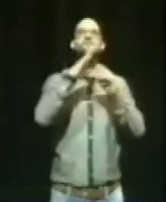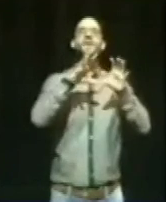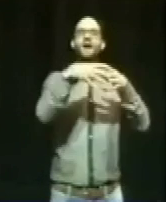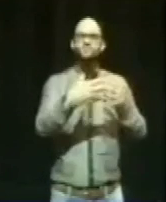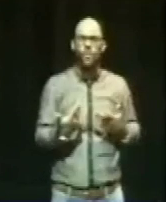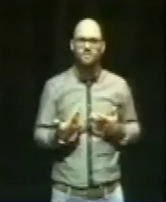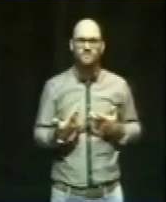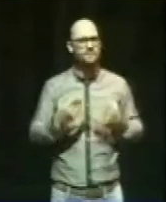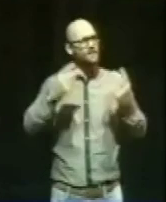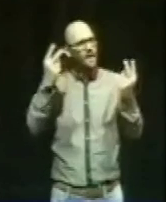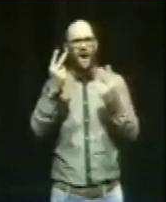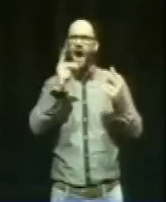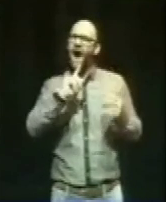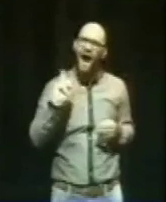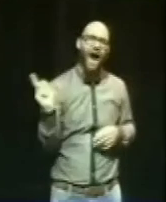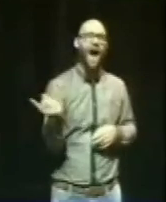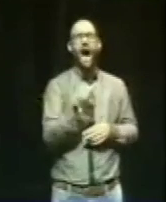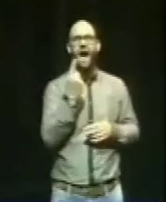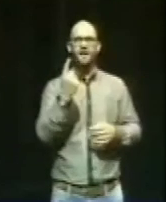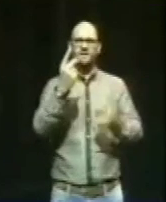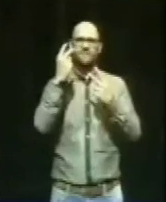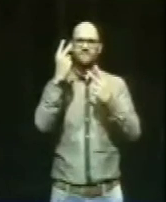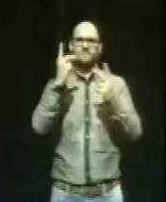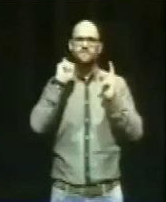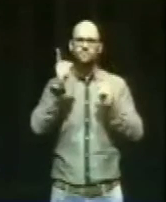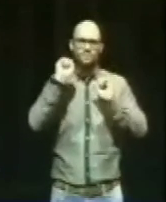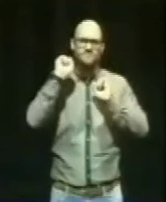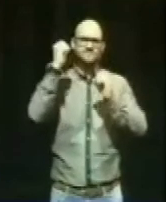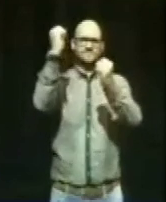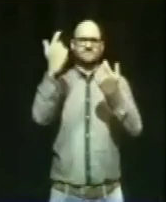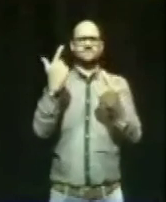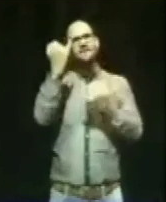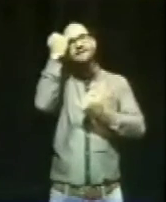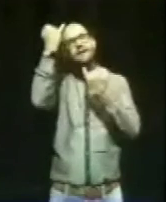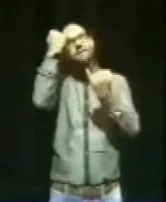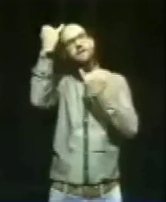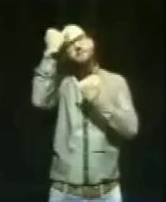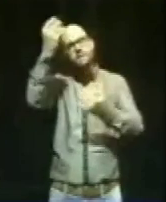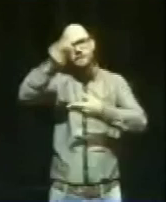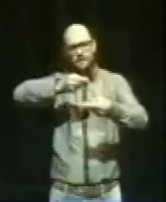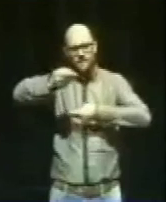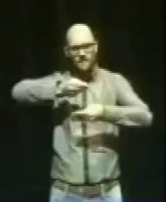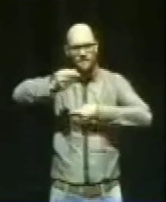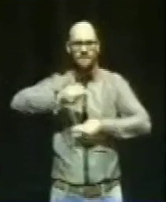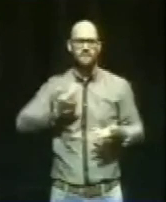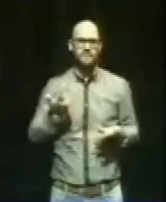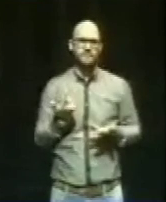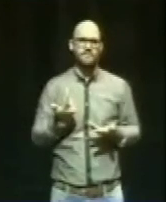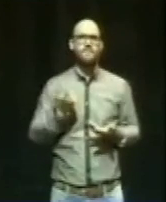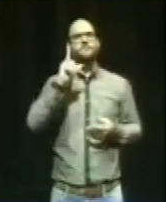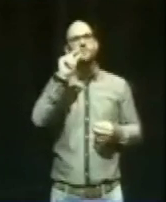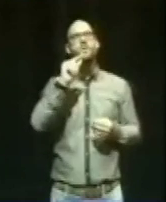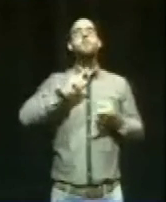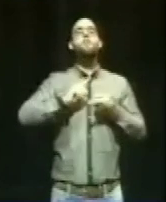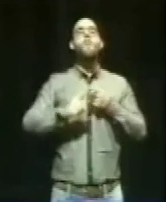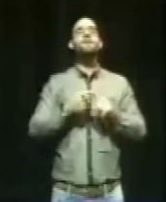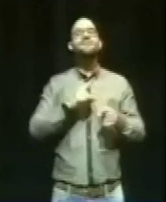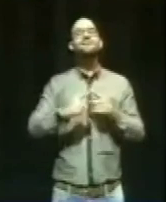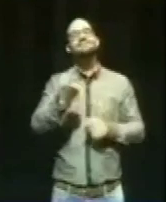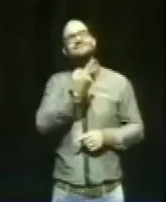aufgefordert, mitzuwirken und Ideen einzubringen. Eben die Politik in ihre eigene Hand zu nehmen.